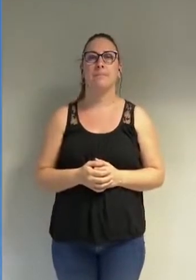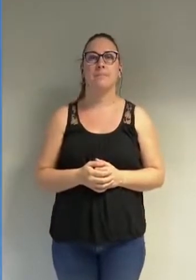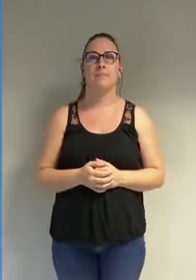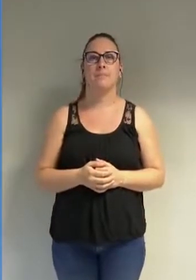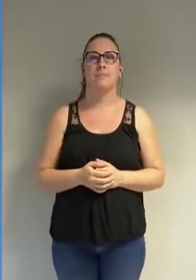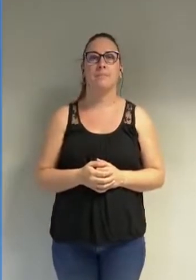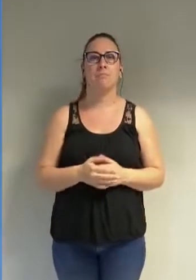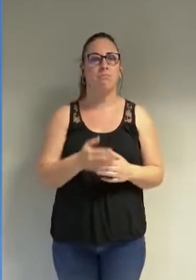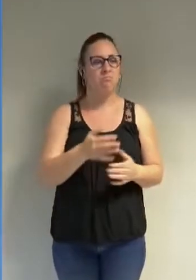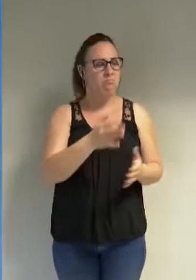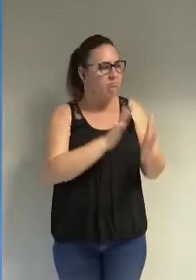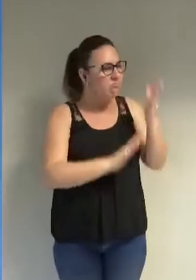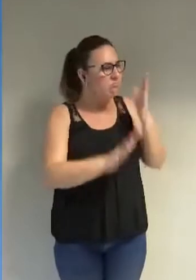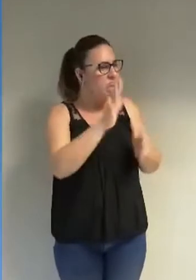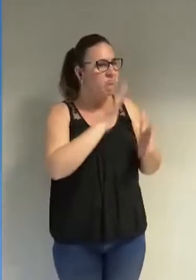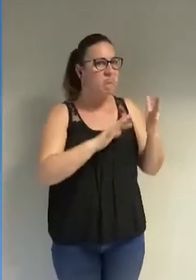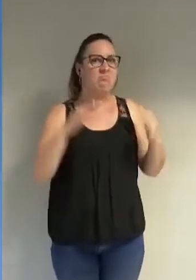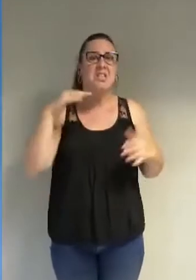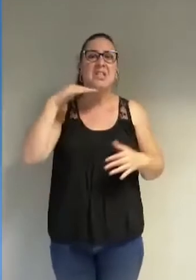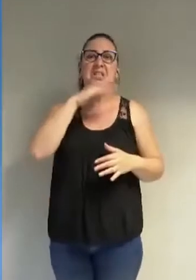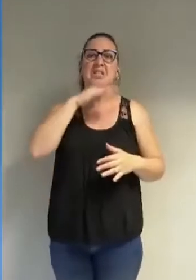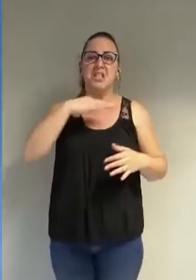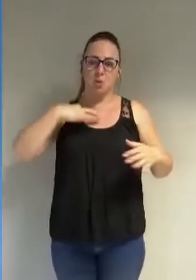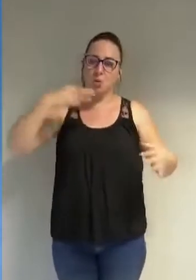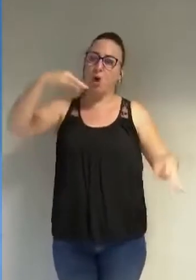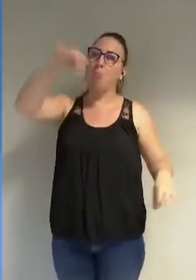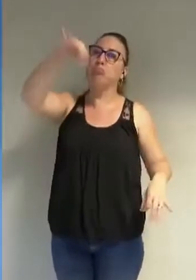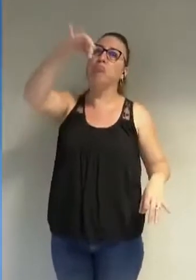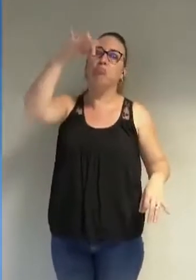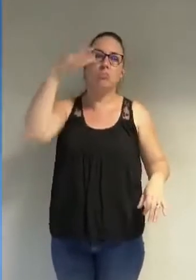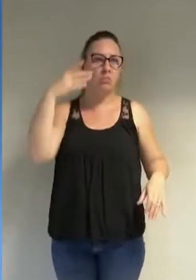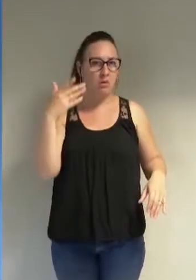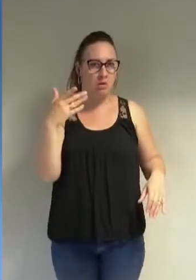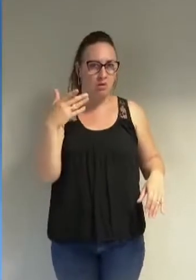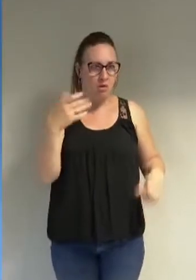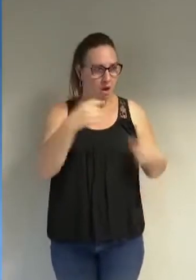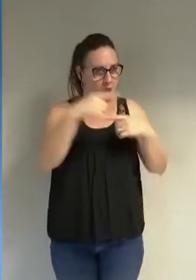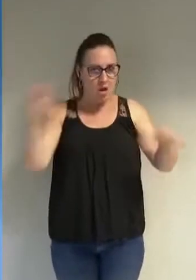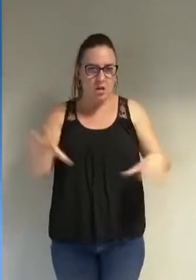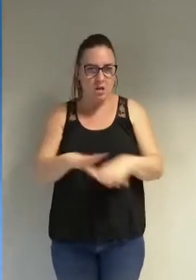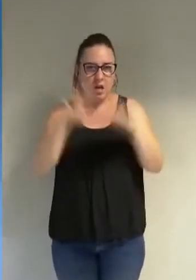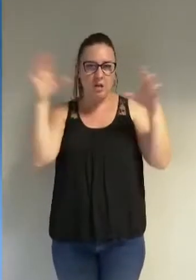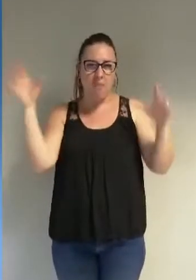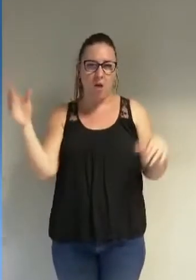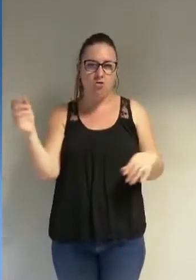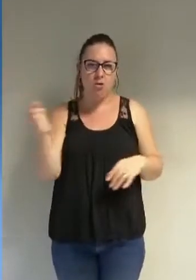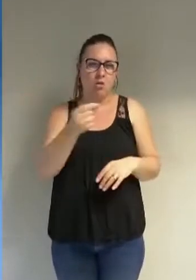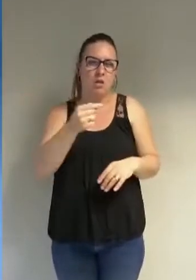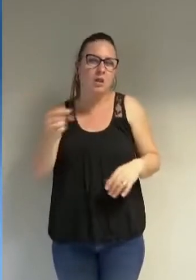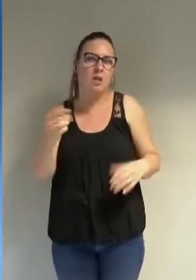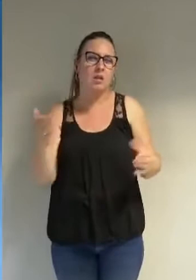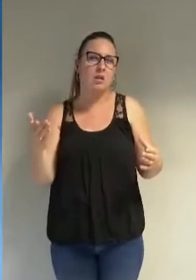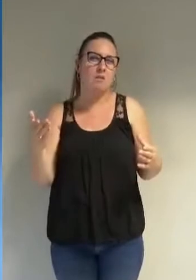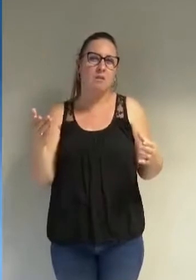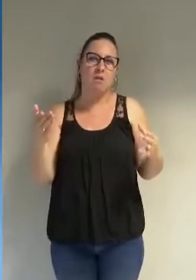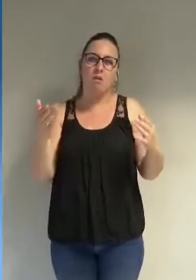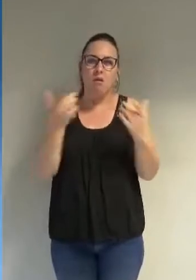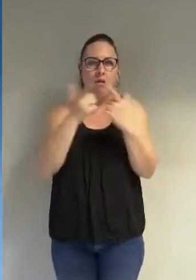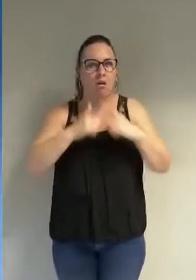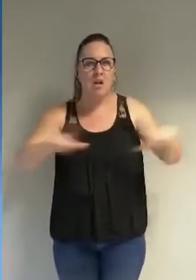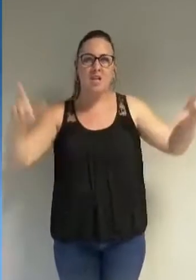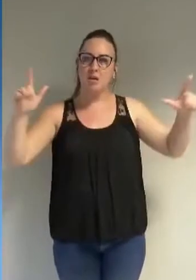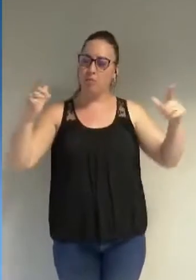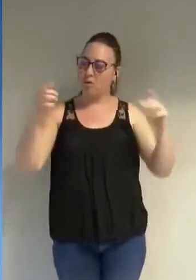un bout de tissu et en disant ça vous bafouez vous bafouez l'émancipation